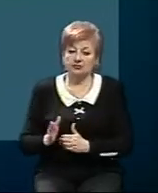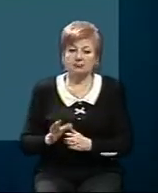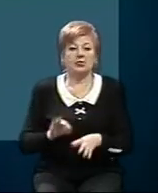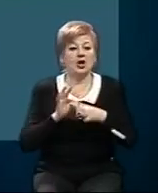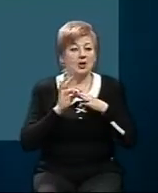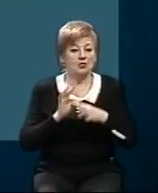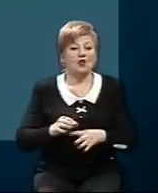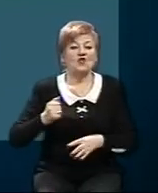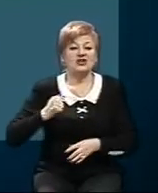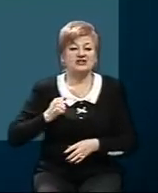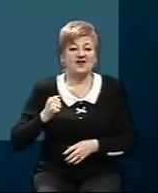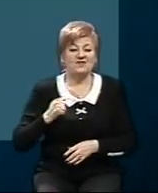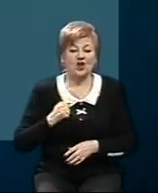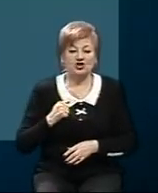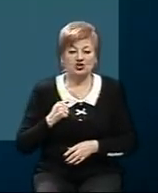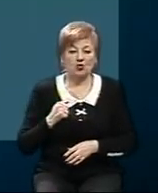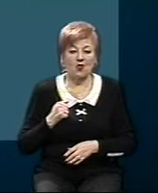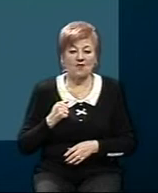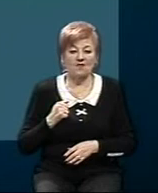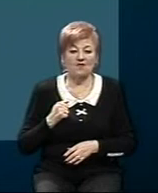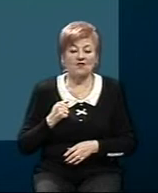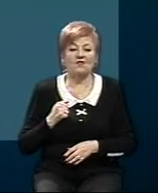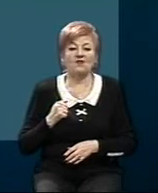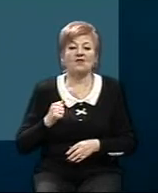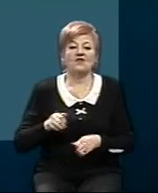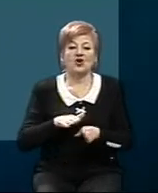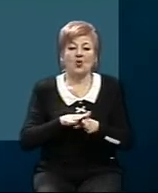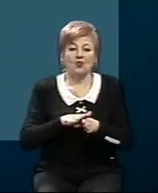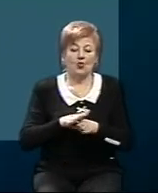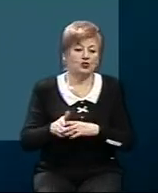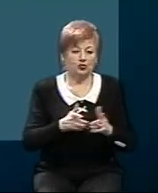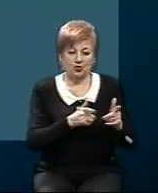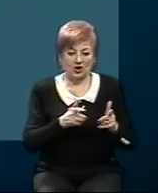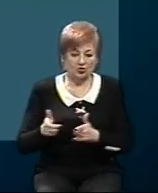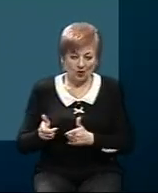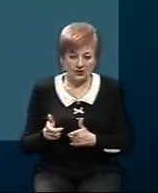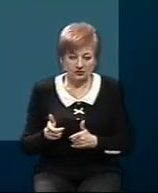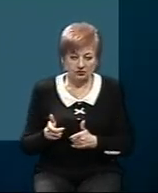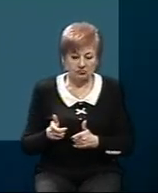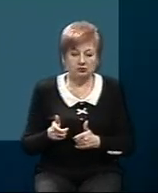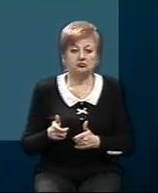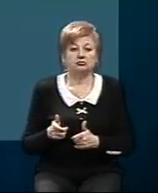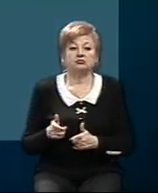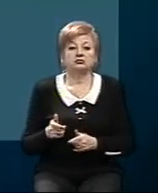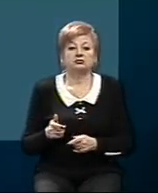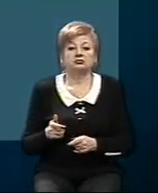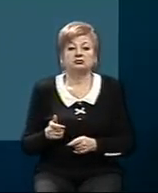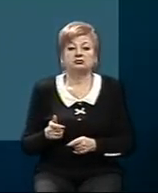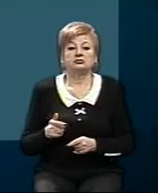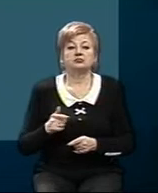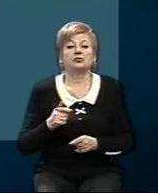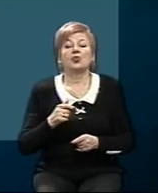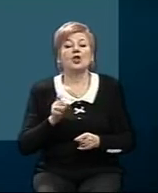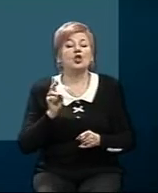військові, ну, в повну боєздатність, а для громадян ніяких